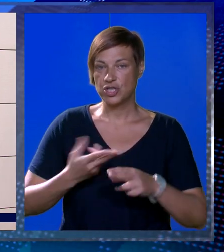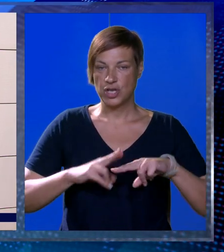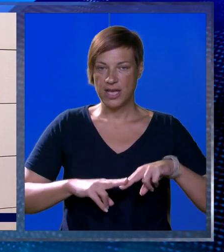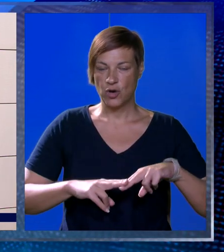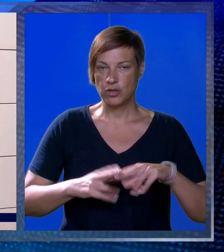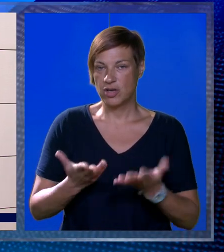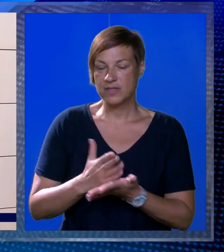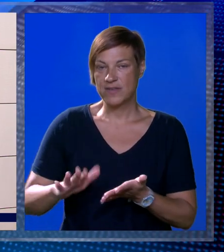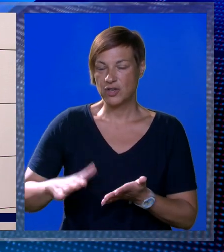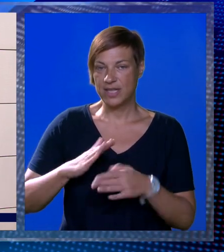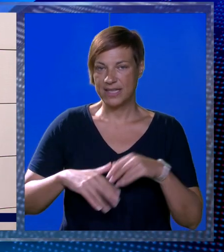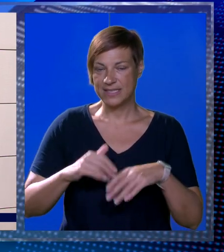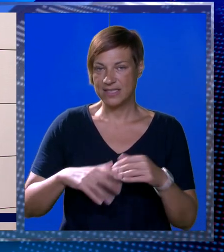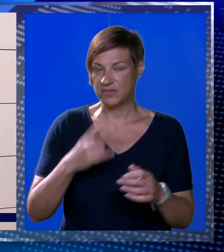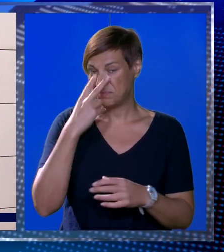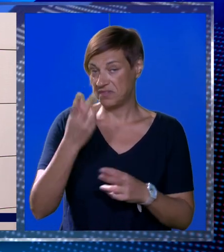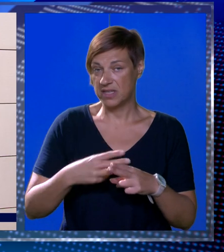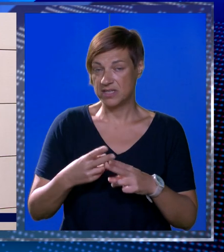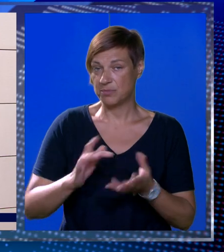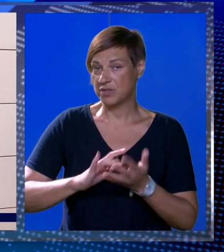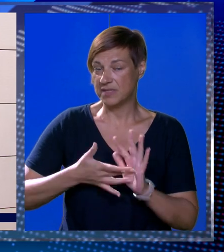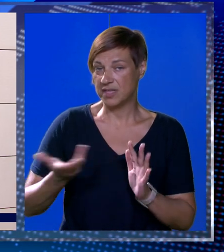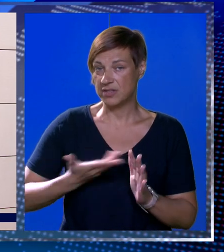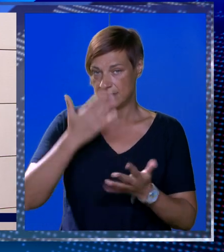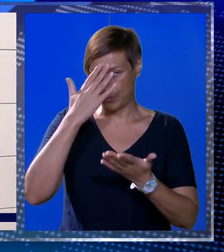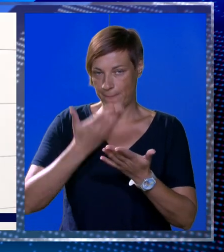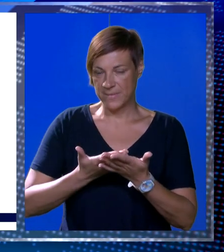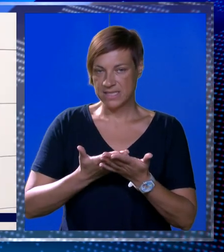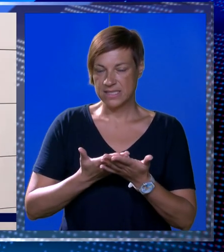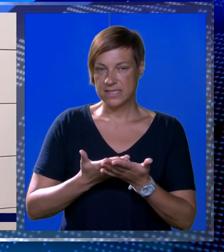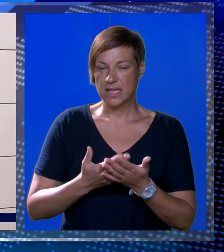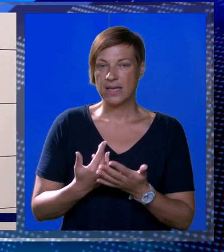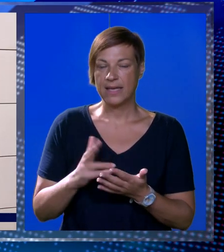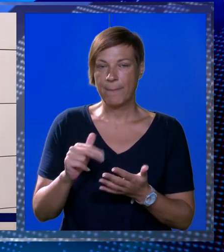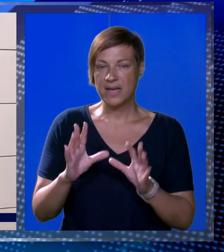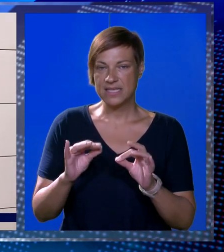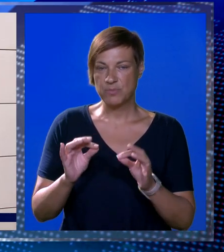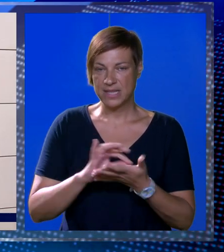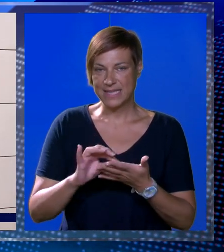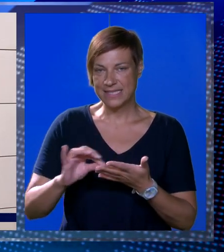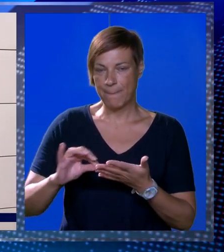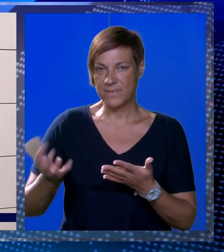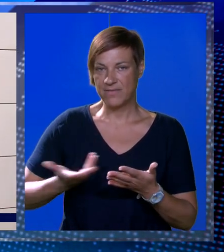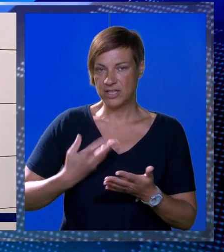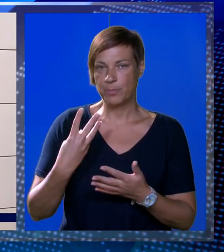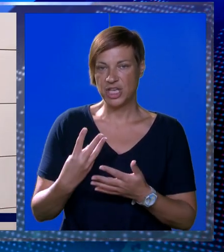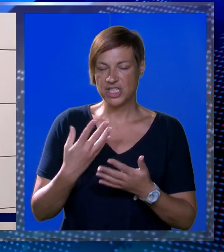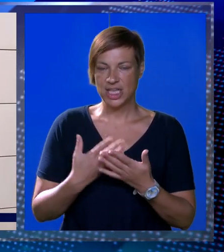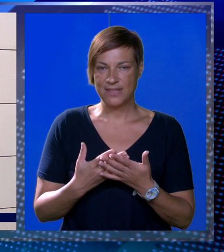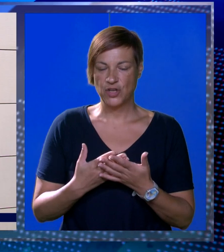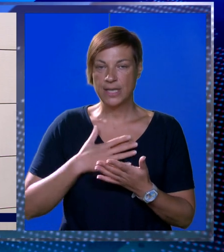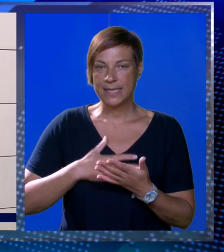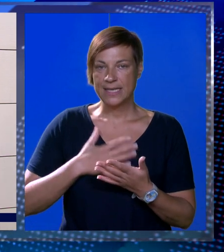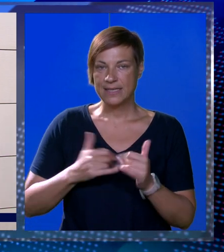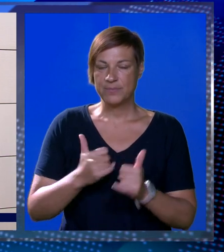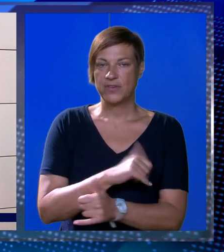donijeti odluku. Naravno, ako svako djete zadovolji, ne vidim razlada, da ne budu sva djeca dobili priznanje. Sve godine smo imali deset prijavljenih, dobilo ih je četvoro.